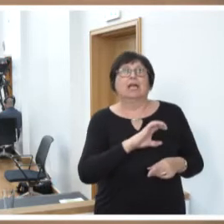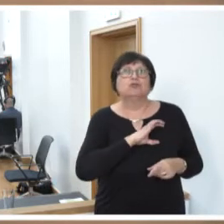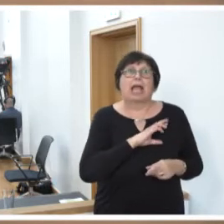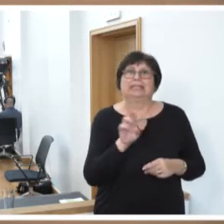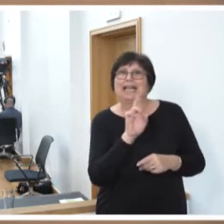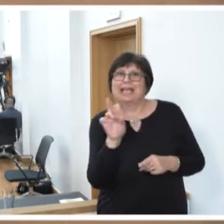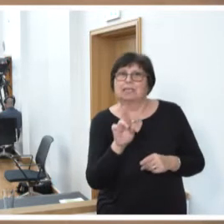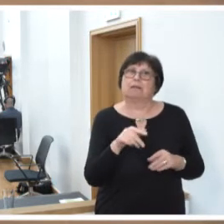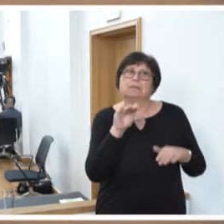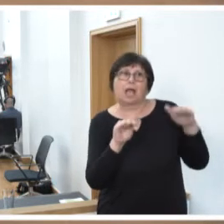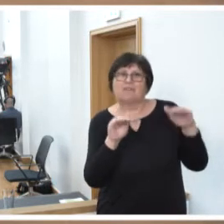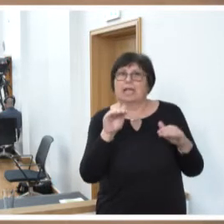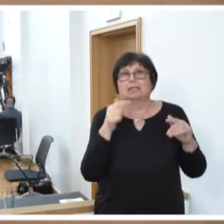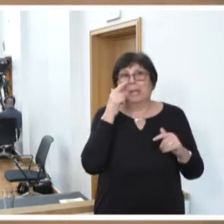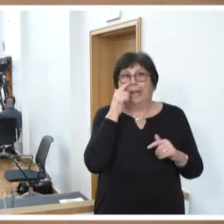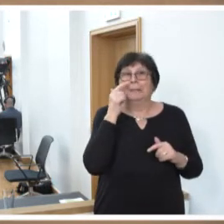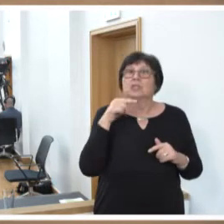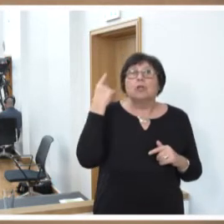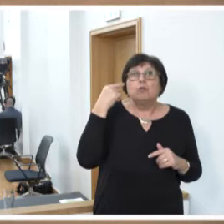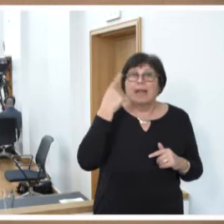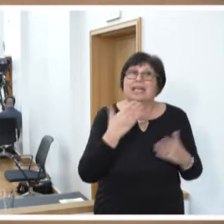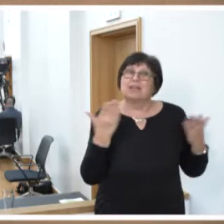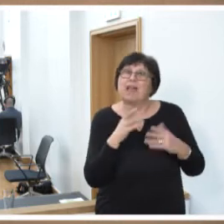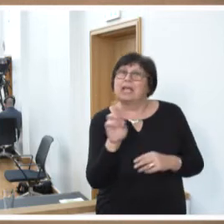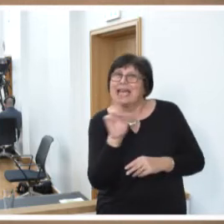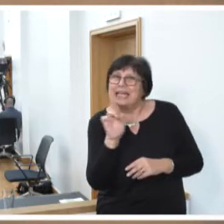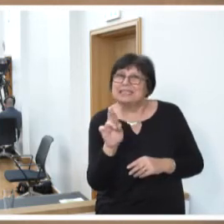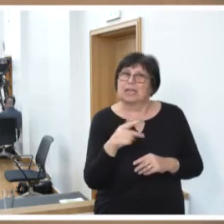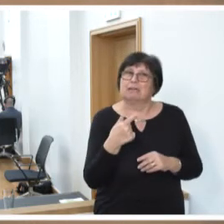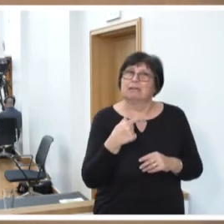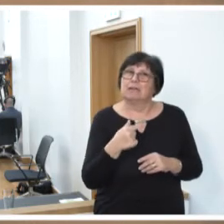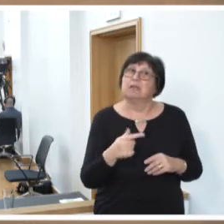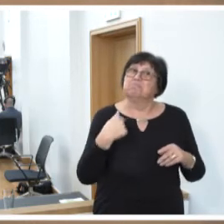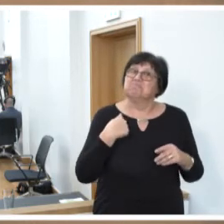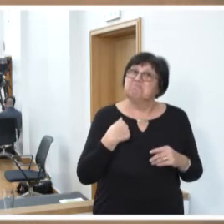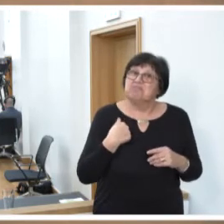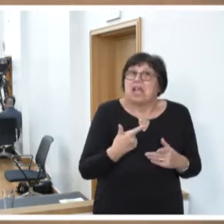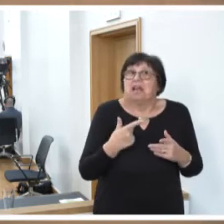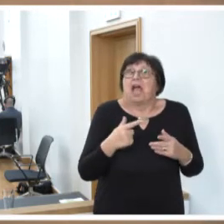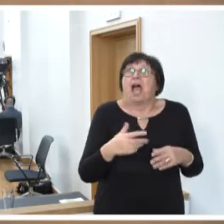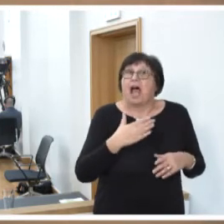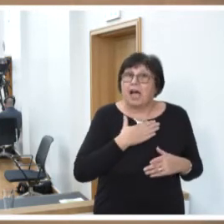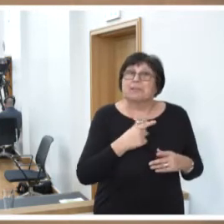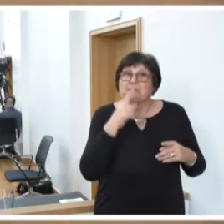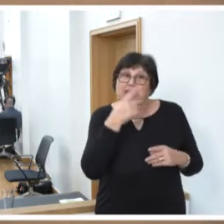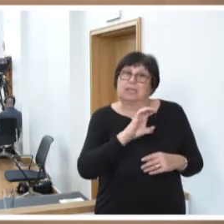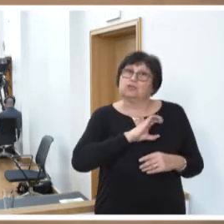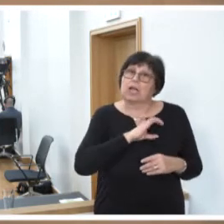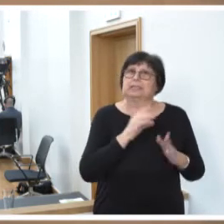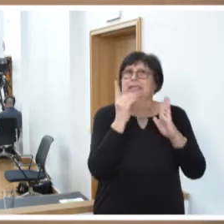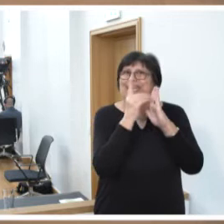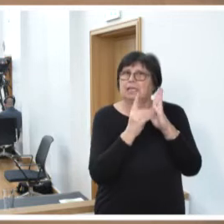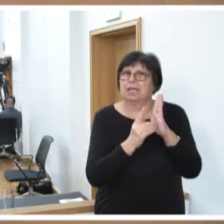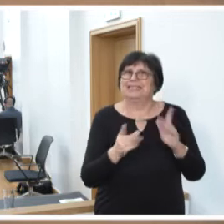Mittelpunkt stehen, sondern dass wir uns überlegen müssen, welche Risiken gehen wir eigentlich ein, wenn wir die Chancen der Digitalisierung